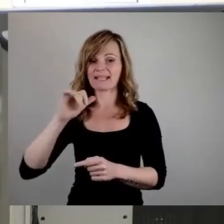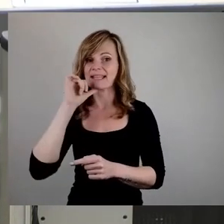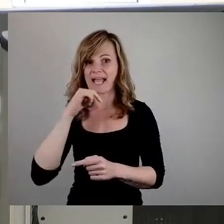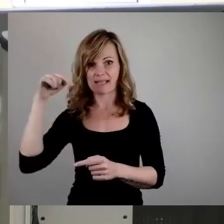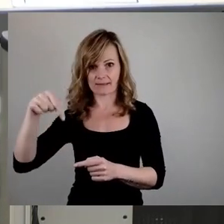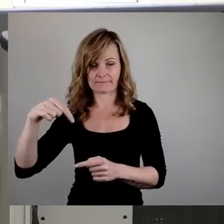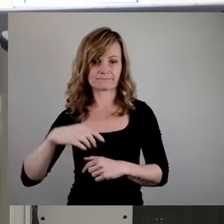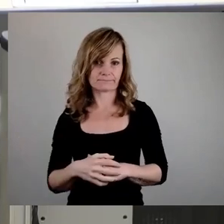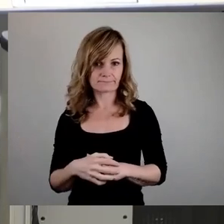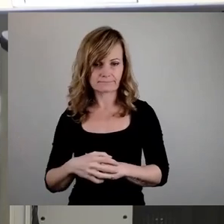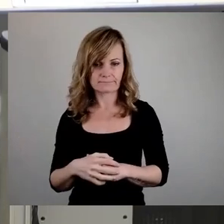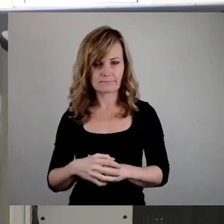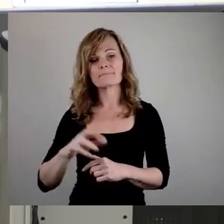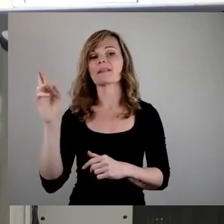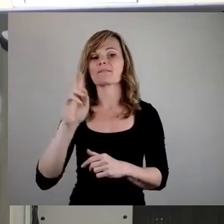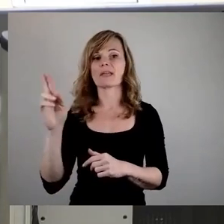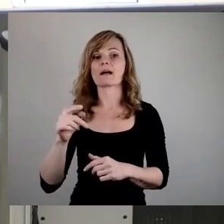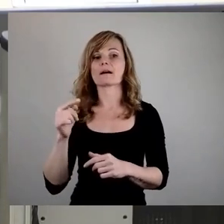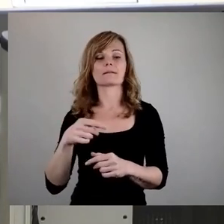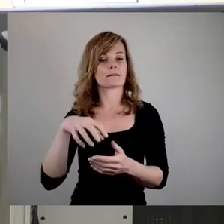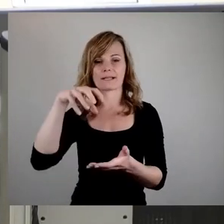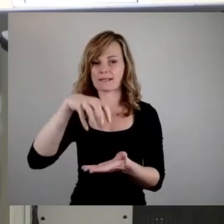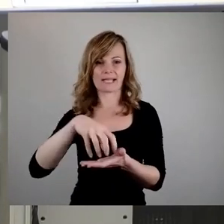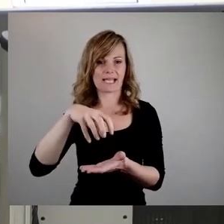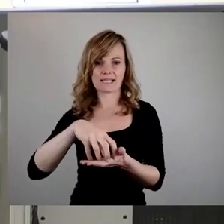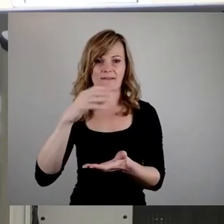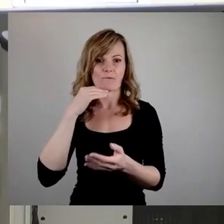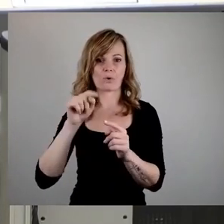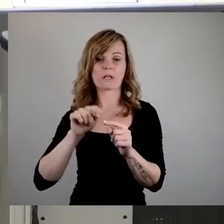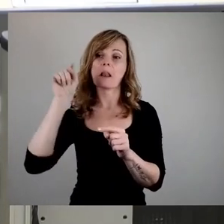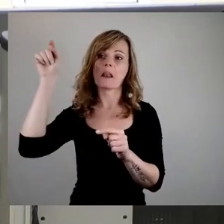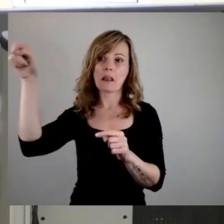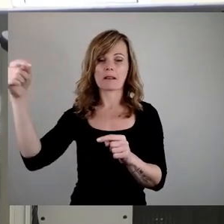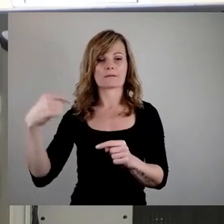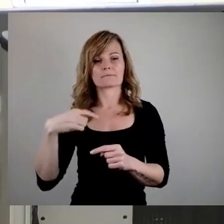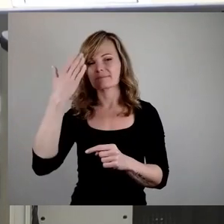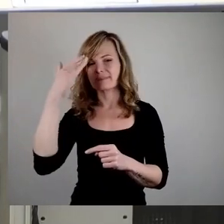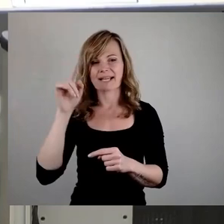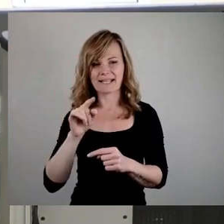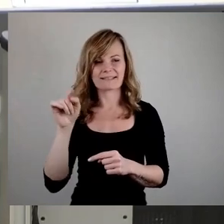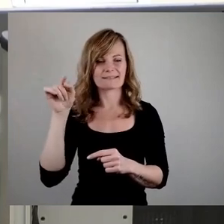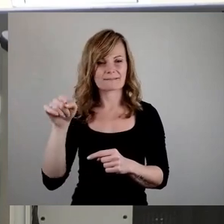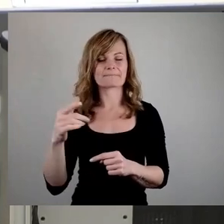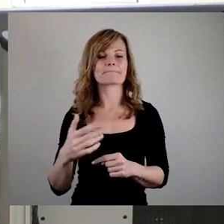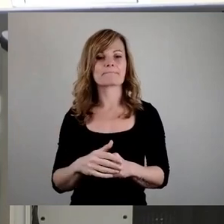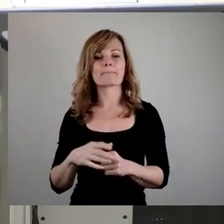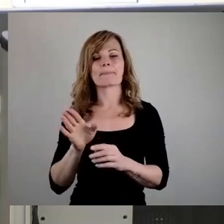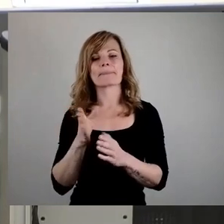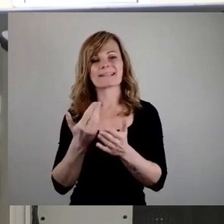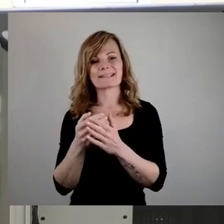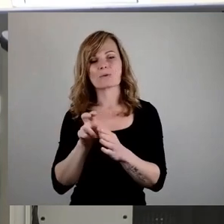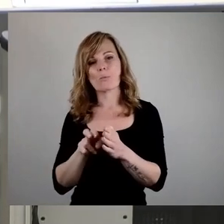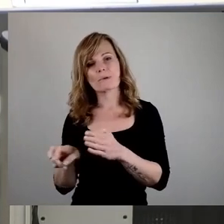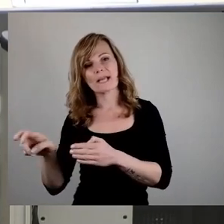woanders wohnen in Dresden, das nicht so bekannt ist, die Umgehungsstraße sollte vom